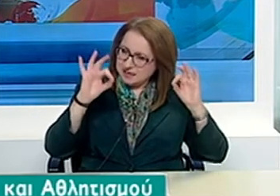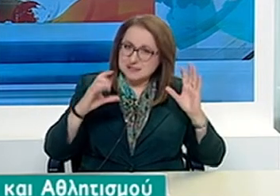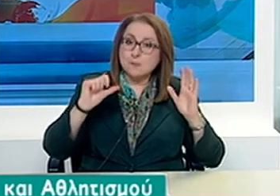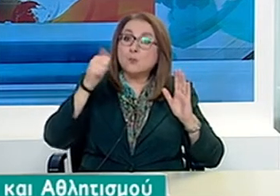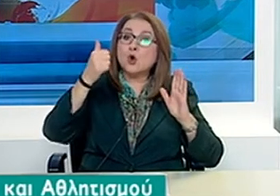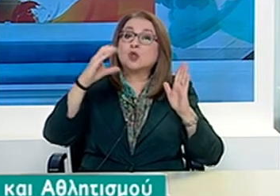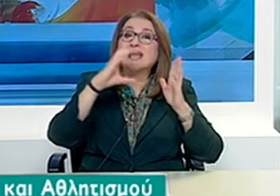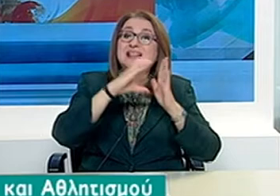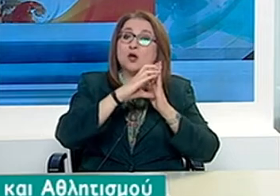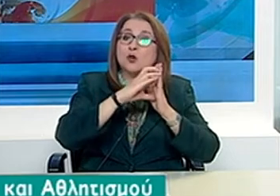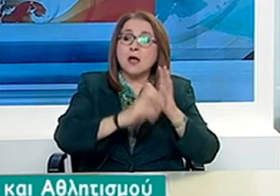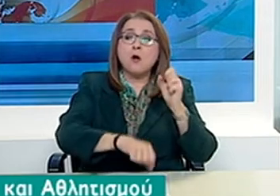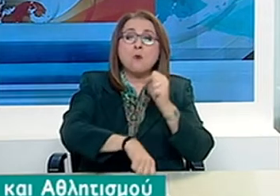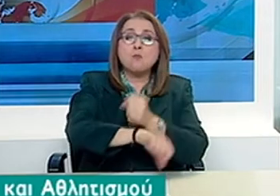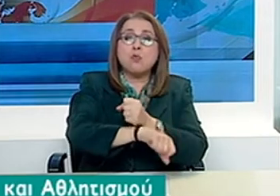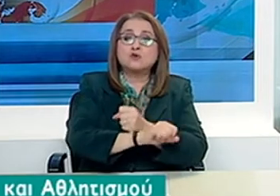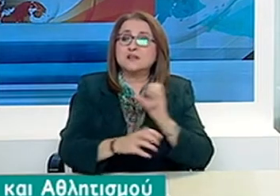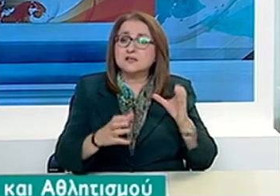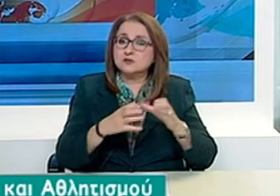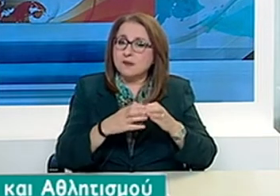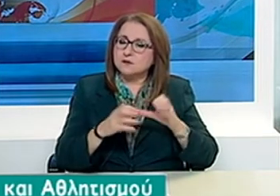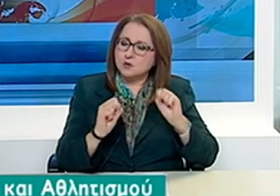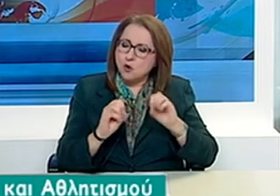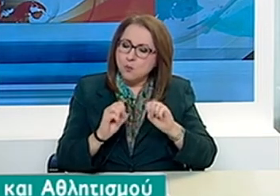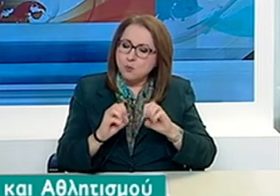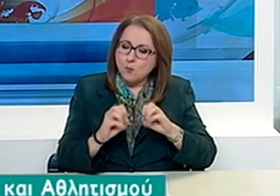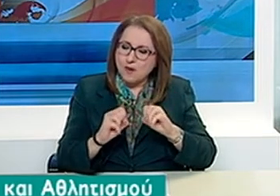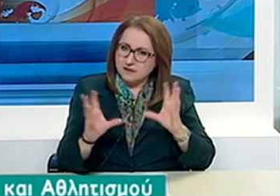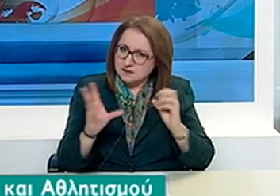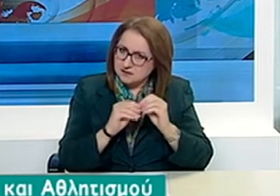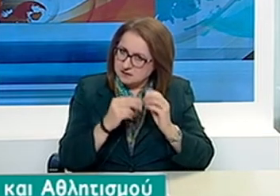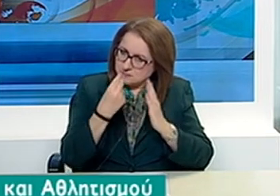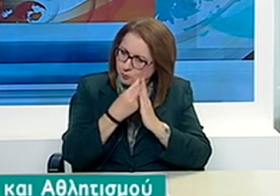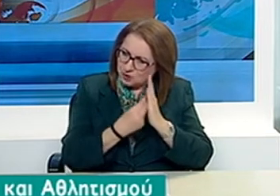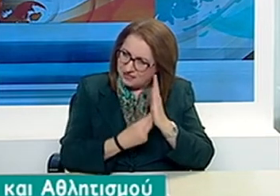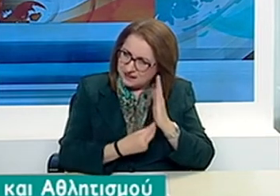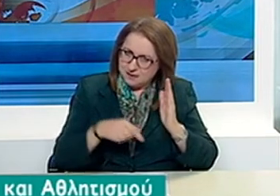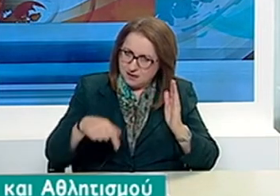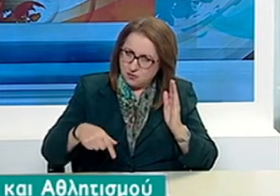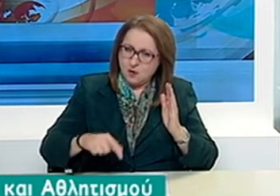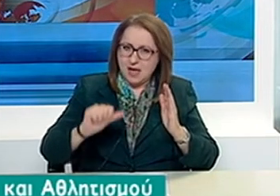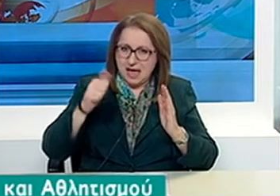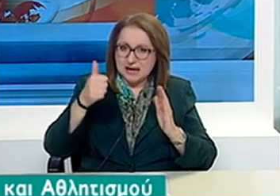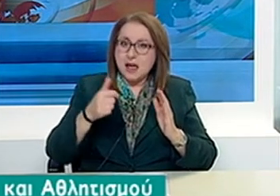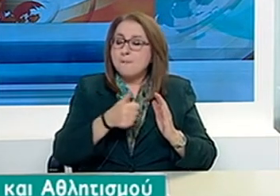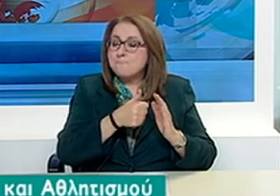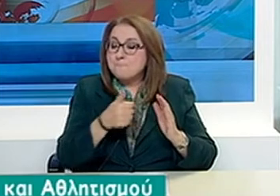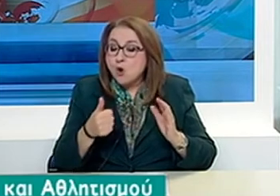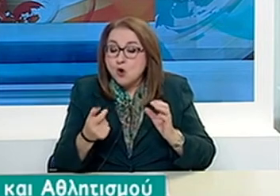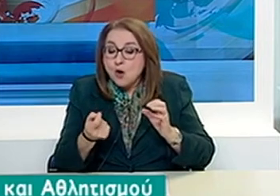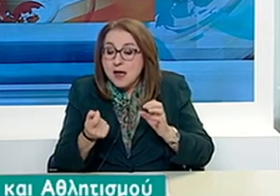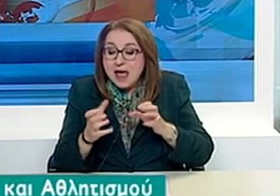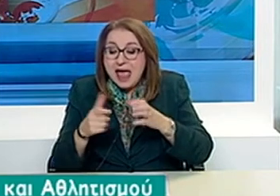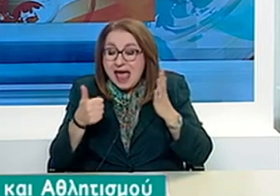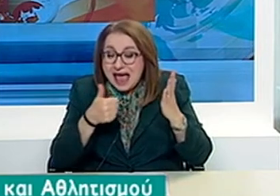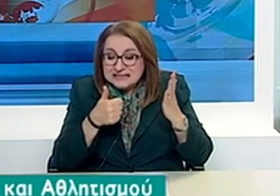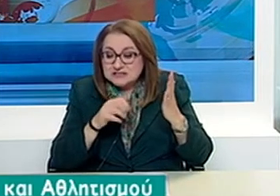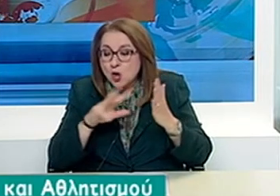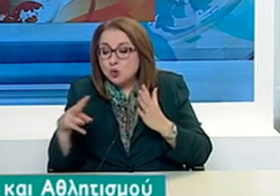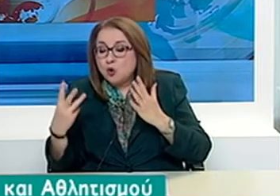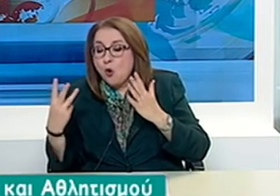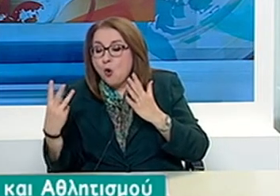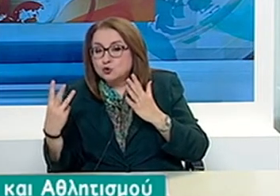ομάδων ποδοσφαίρου των ΠΑΕ μελών της Super League 1 σε αυστηρός ολιγομελή τμήματα 6-8